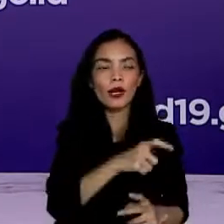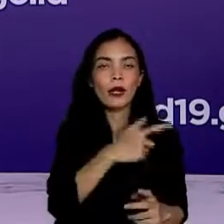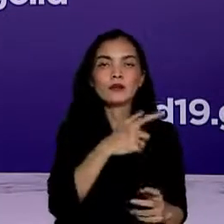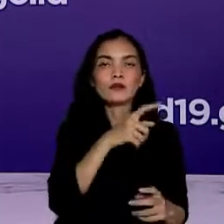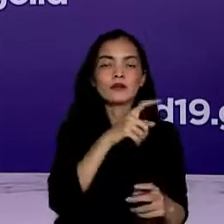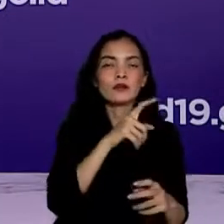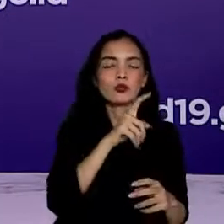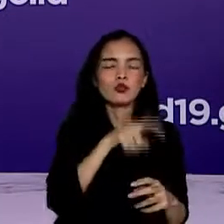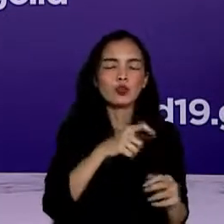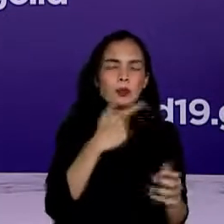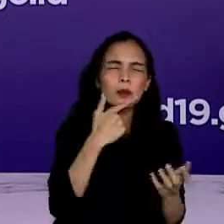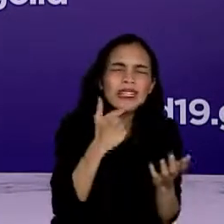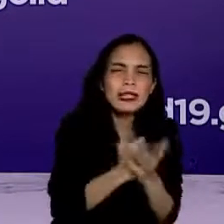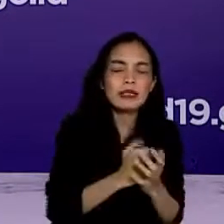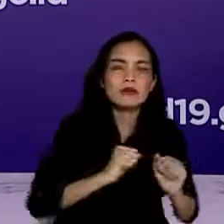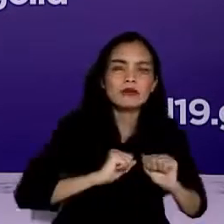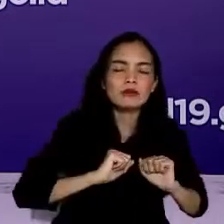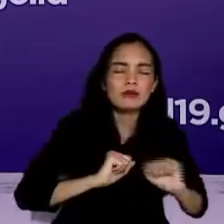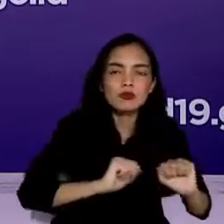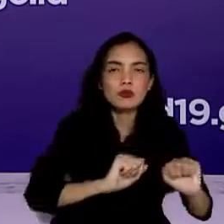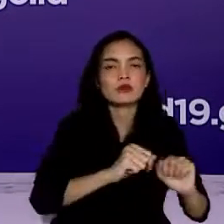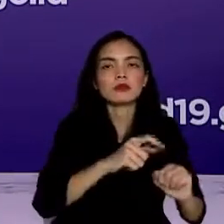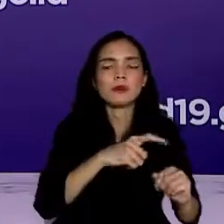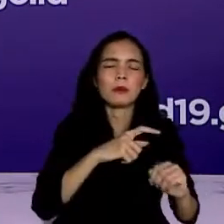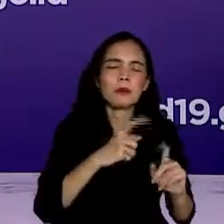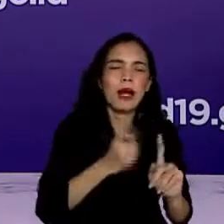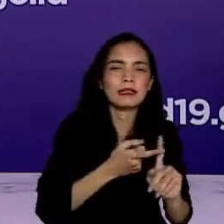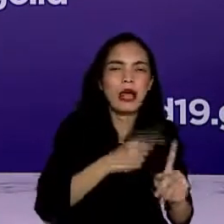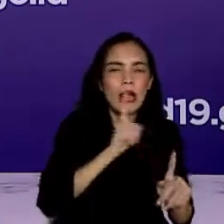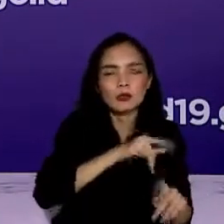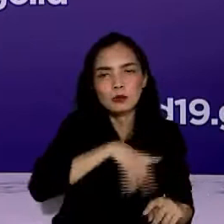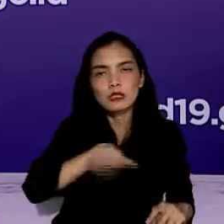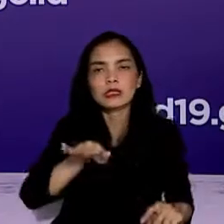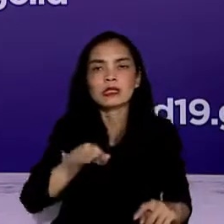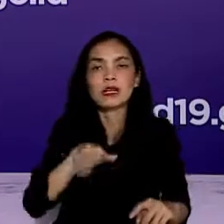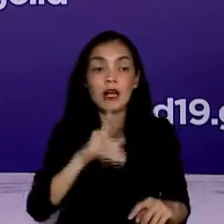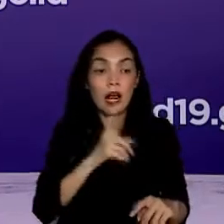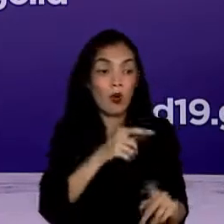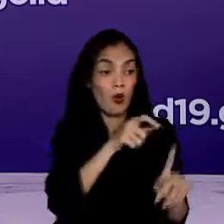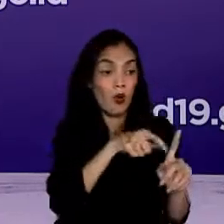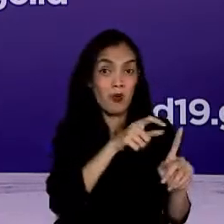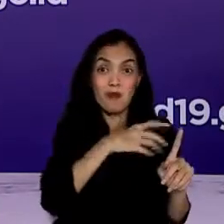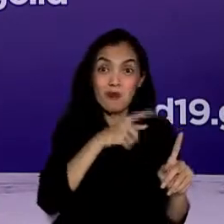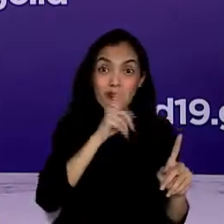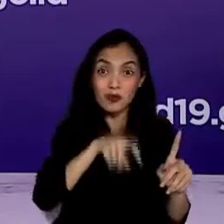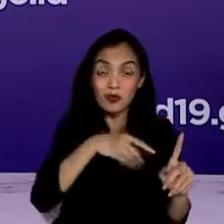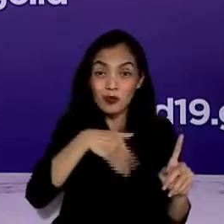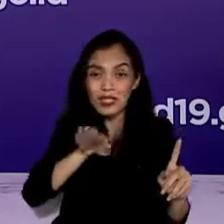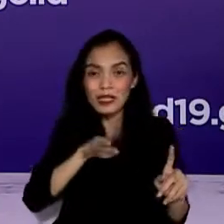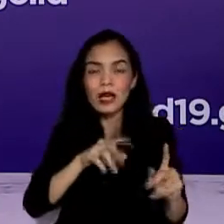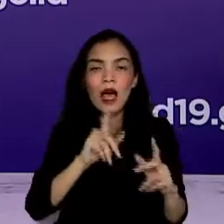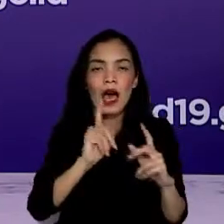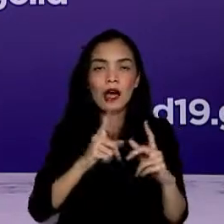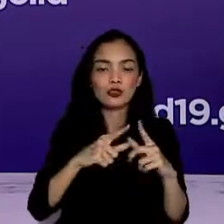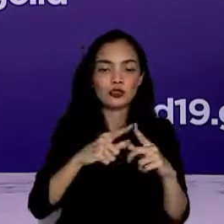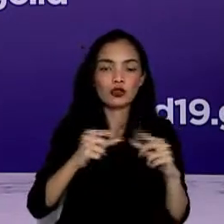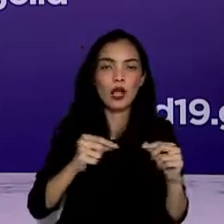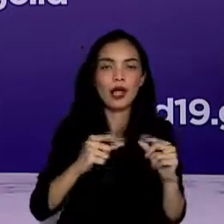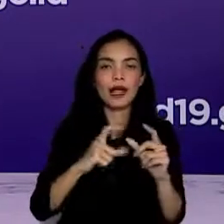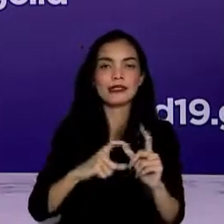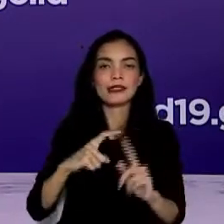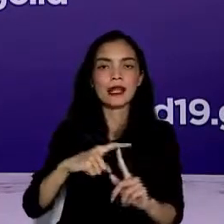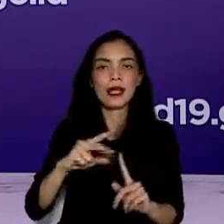keperluan mendesak. Pelaku perjalanan yang dikecualikan ini wajib menunjukkan STRP atau Surat Tanda